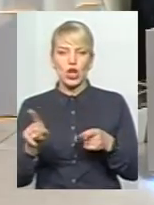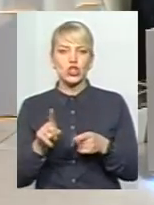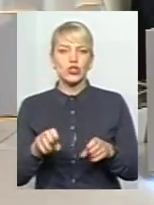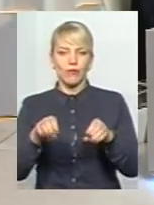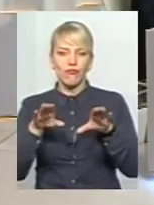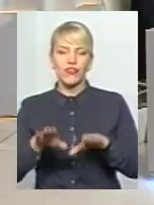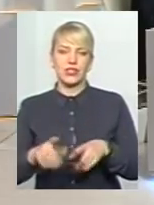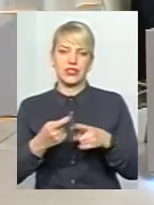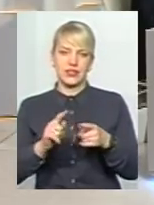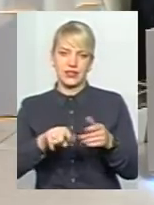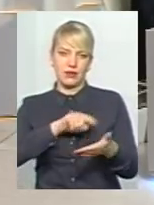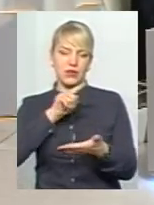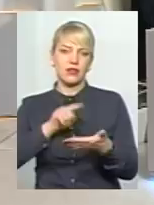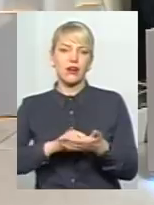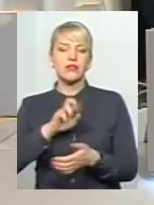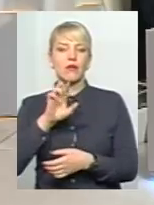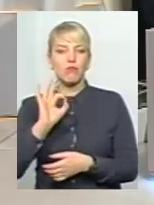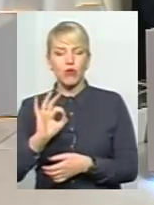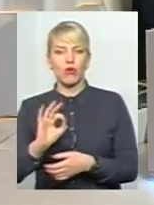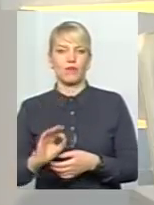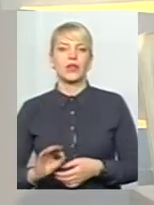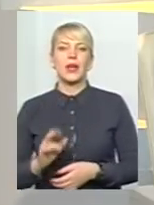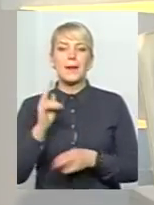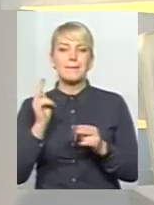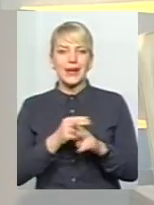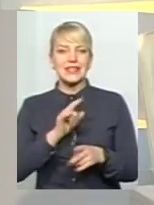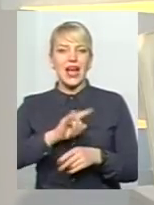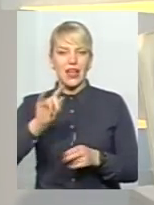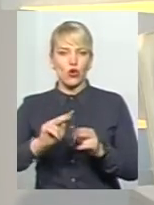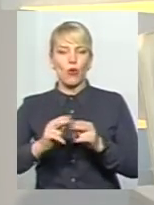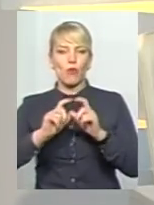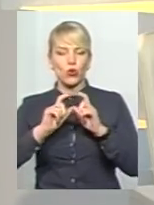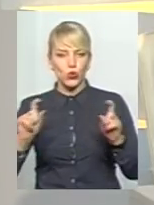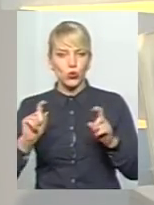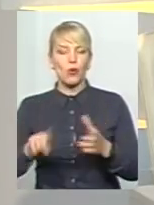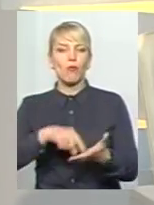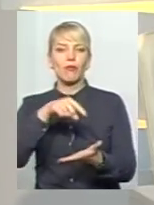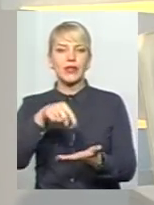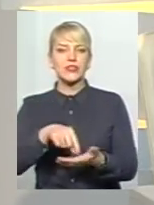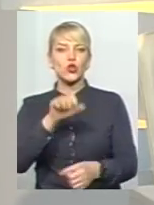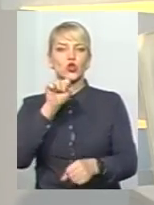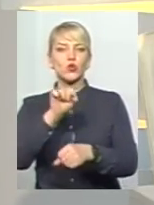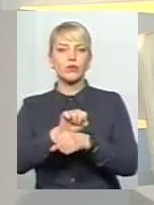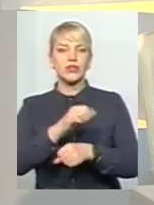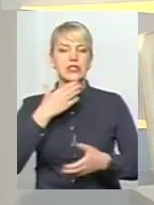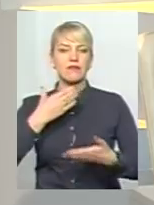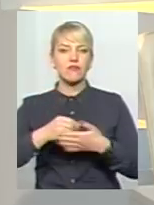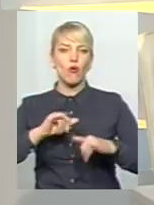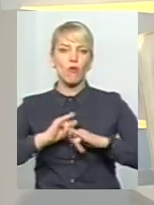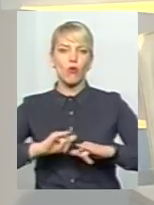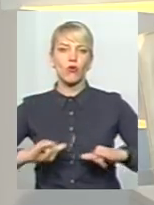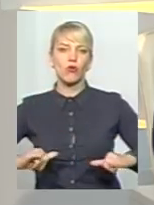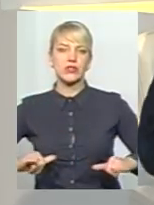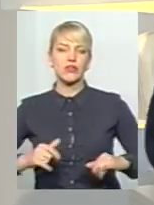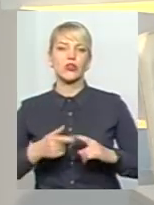місця, бо, знову ж таки, напевно повторюсь, без аеропорта місто зупиниться у своєму розвитку і будь-які наші